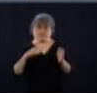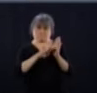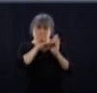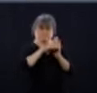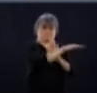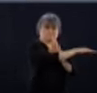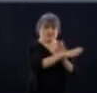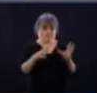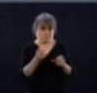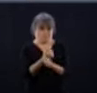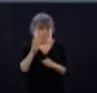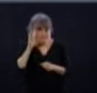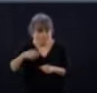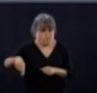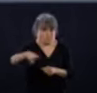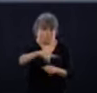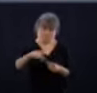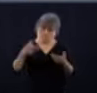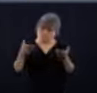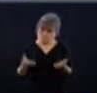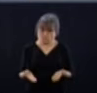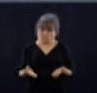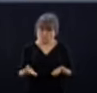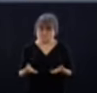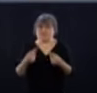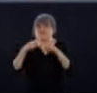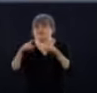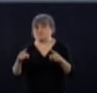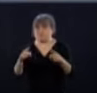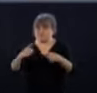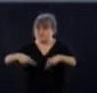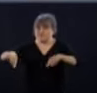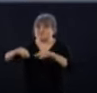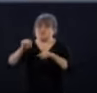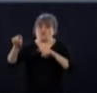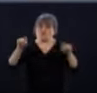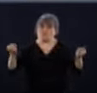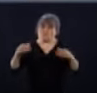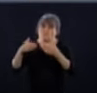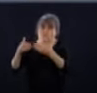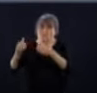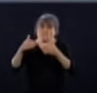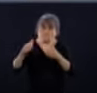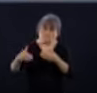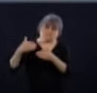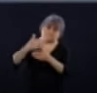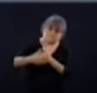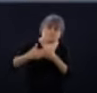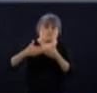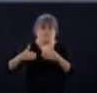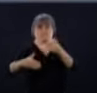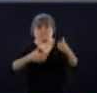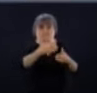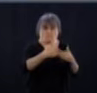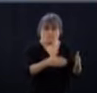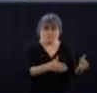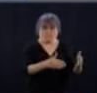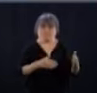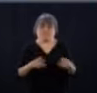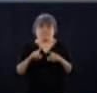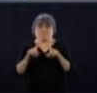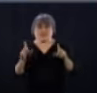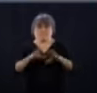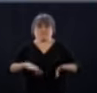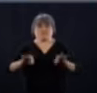réouverture graduelle de nos régions. Mais donc, tout ça,'est possible grâce à notre discipline. Et il ne faut surtout pas